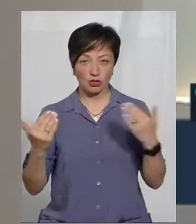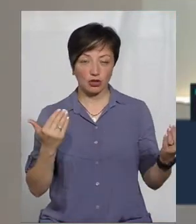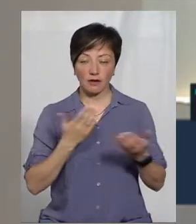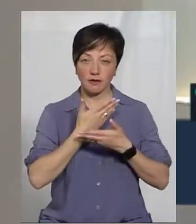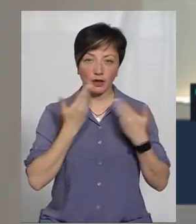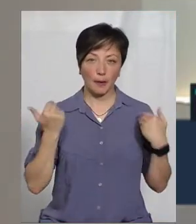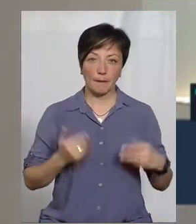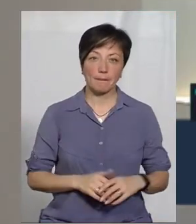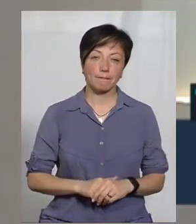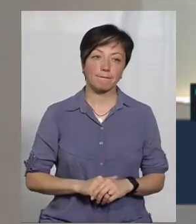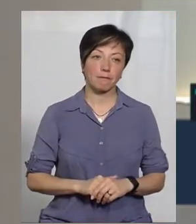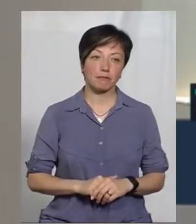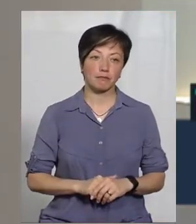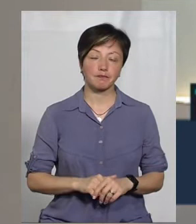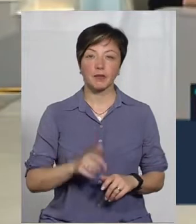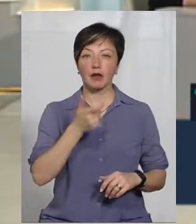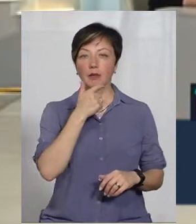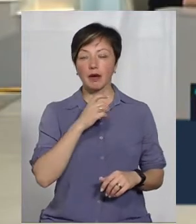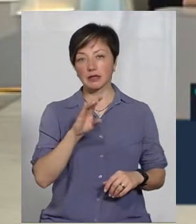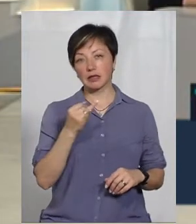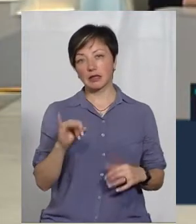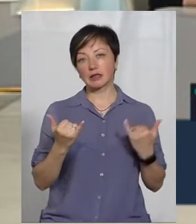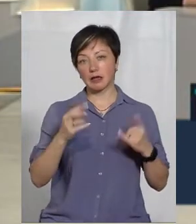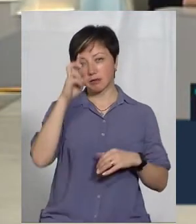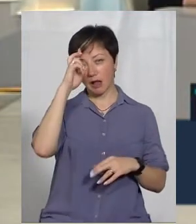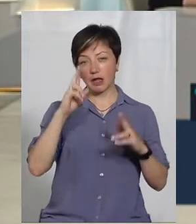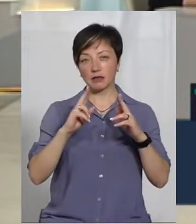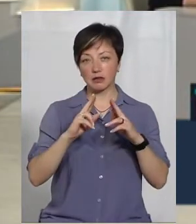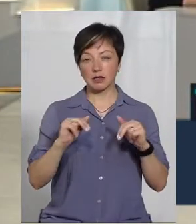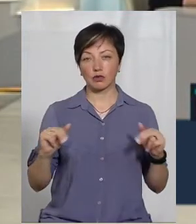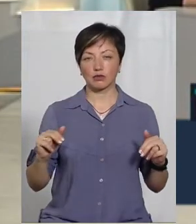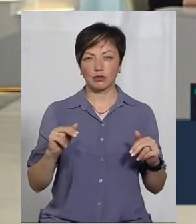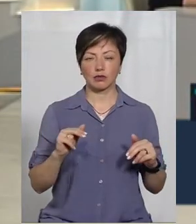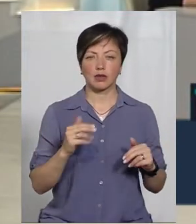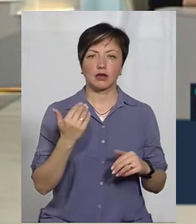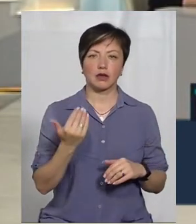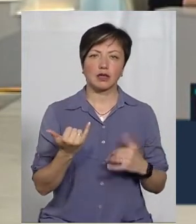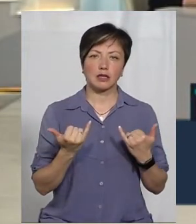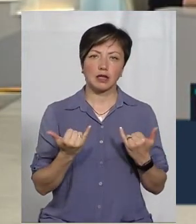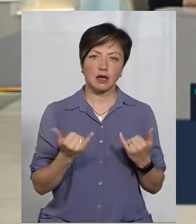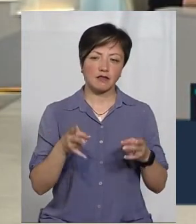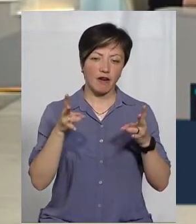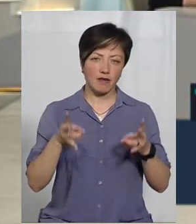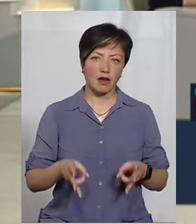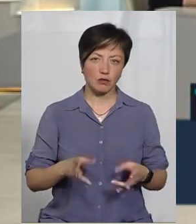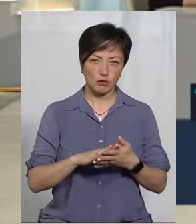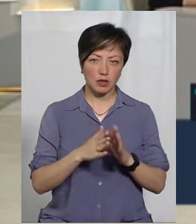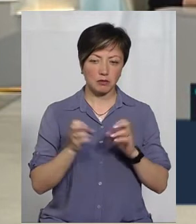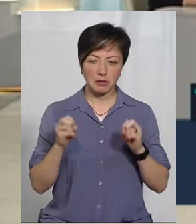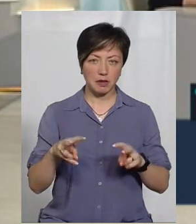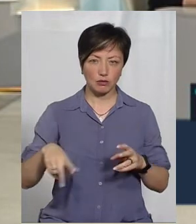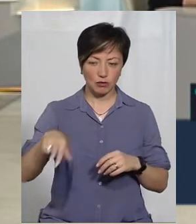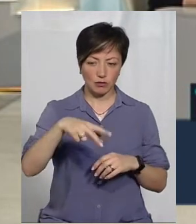Пане Сергію, зараз Палац Сангушки в аварійному стані. Настільки, що небезпечно там